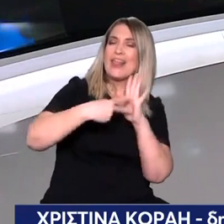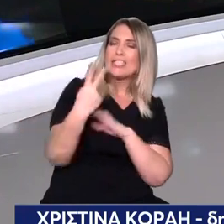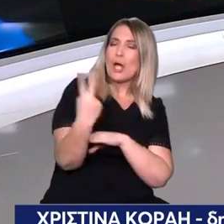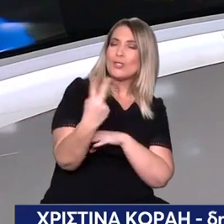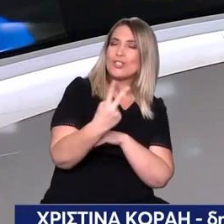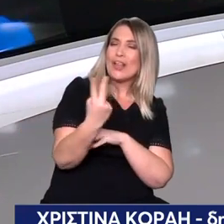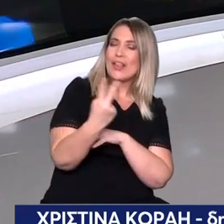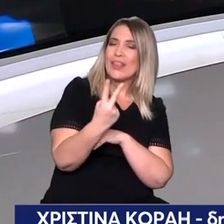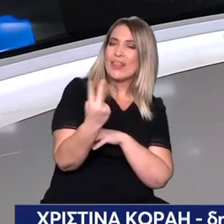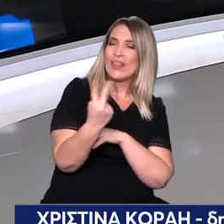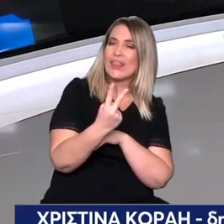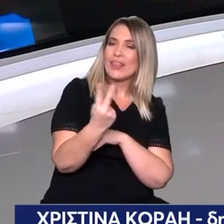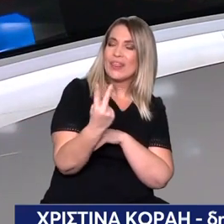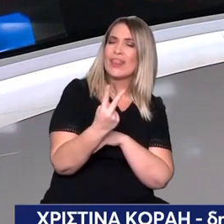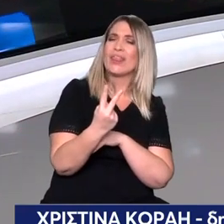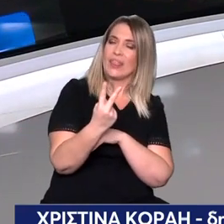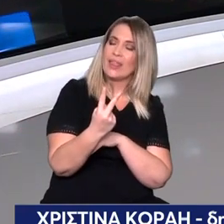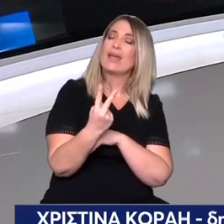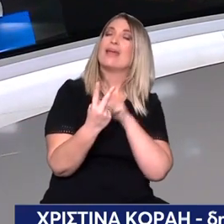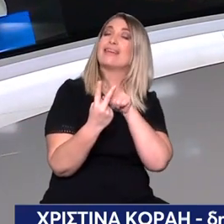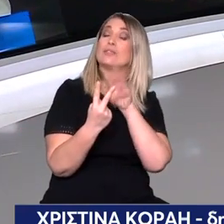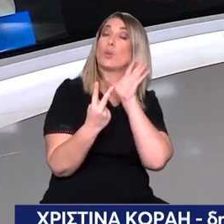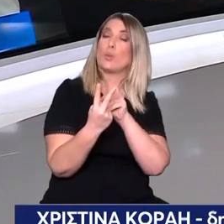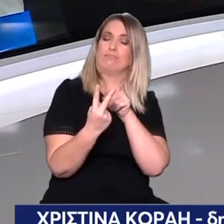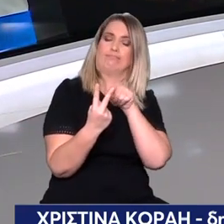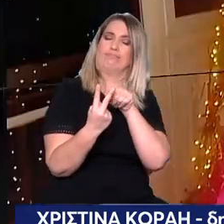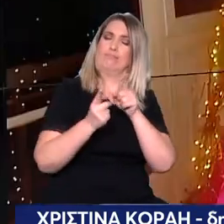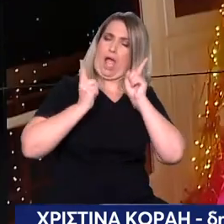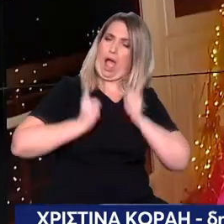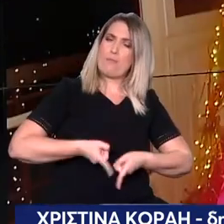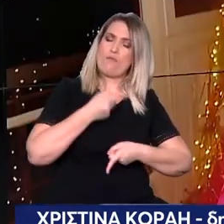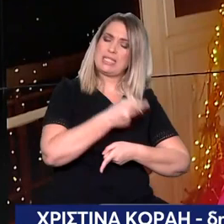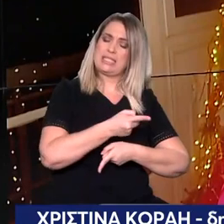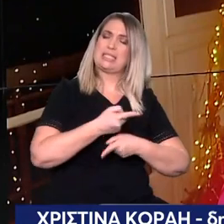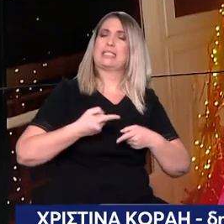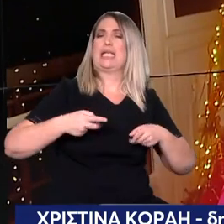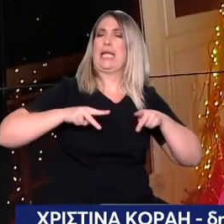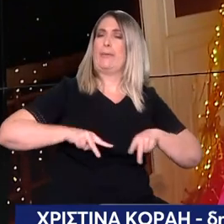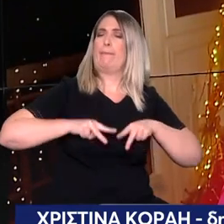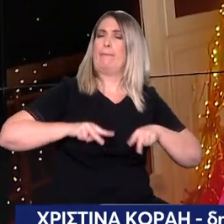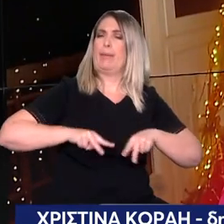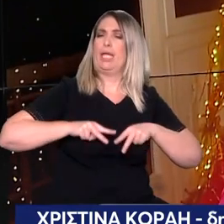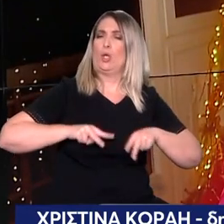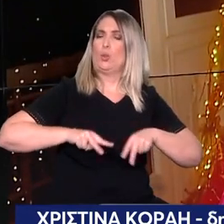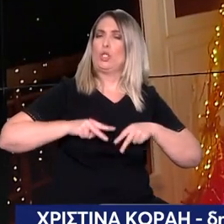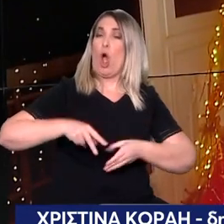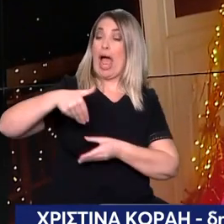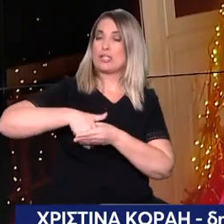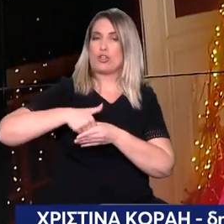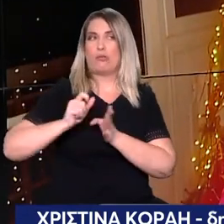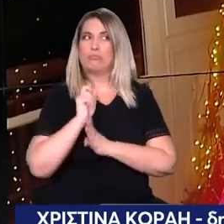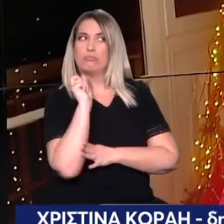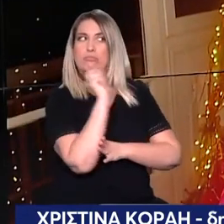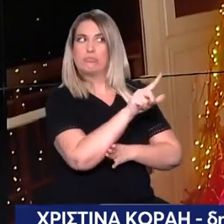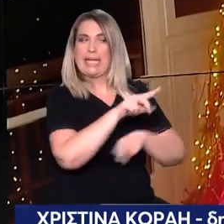υπηρεσιακός γενικός διευθυντής του Υπουργείου Εσωτερικών υποβάλλει ένα ερώτημα στο Υπουργείο Οικονομικών αν έχει μείνει γιατί